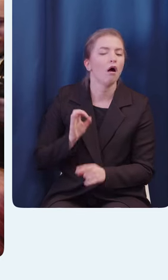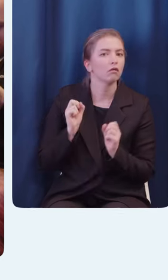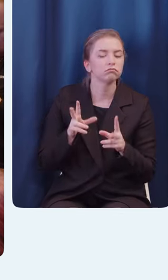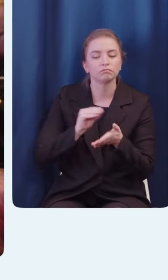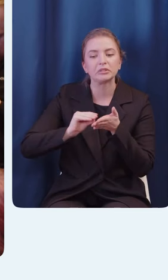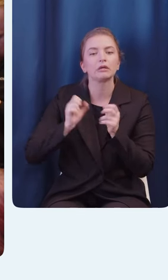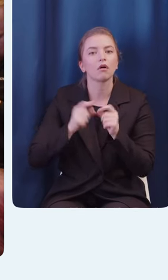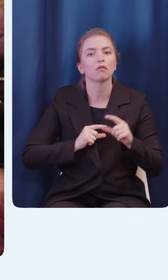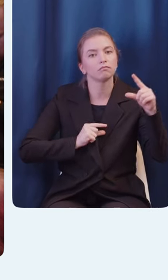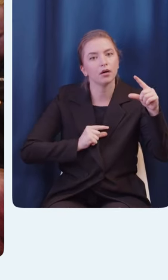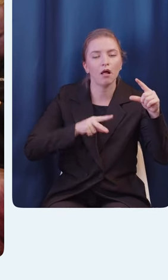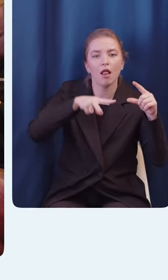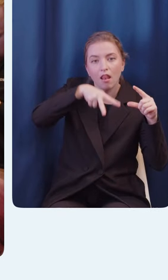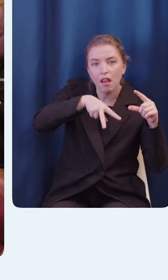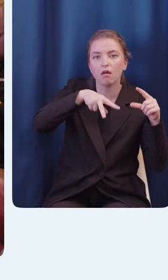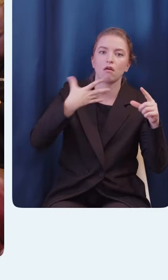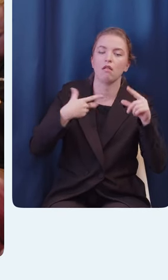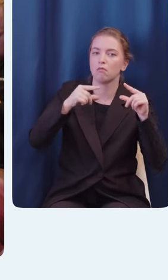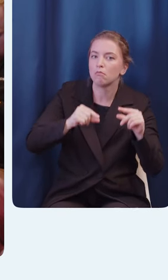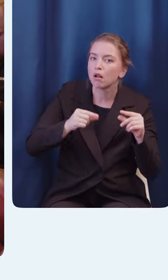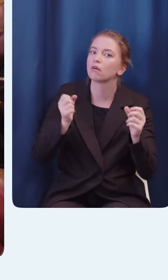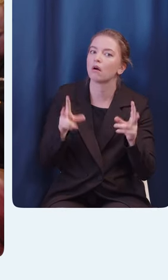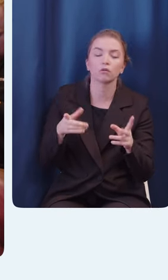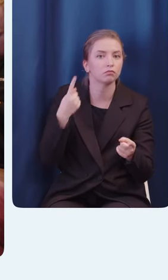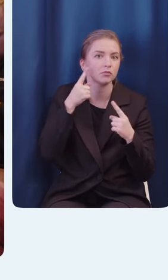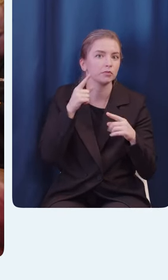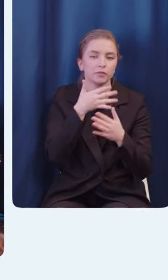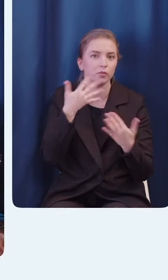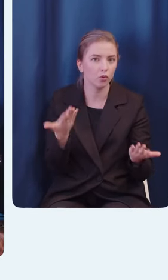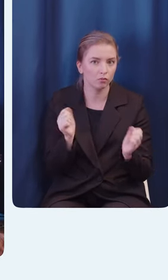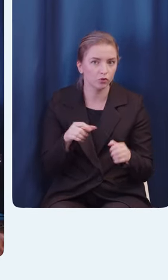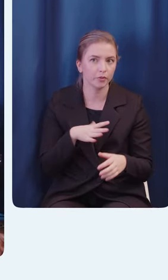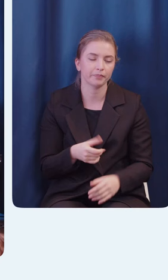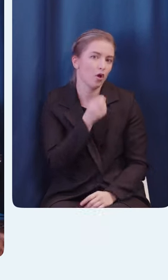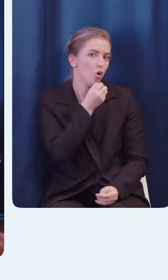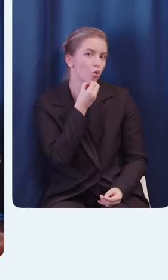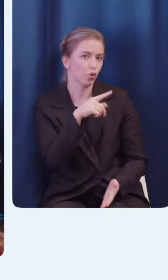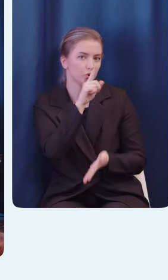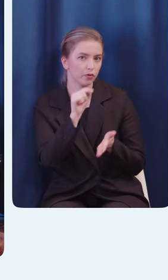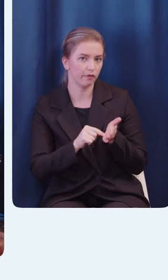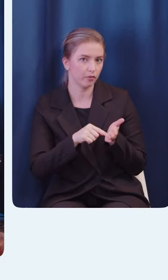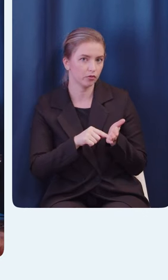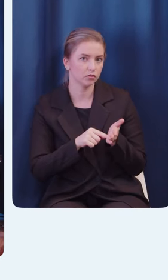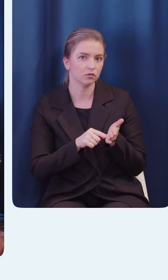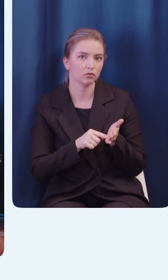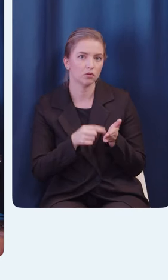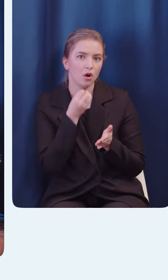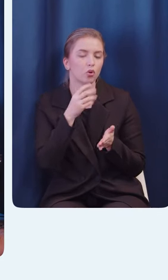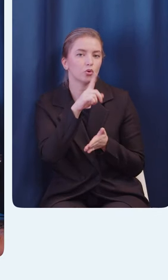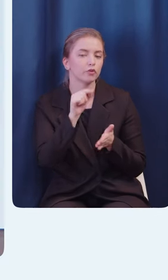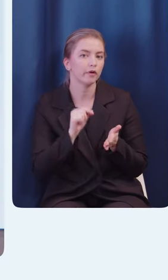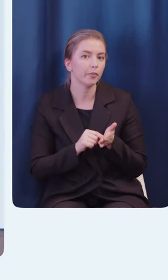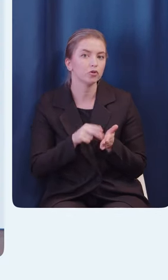творчества тут достаточно много, может быть, условно. Хороший вопрос. На самом деле капчу